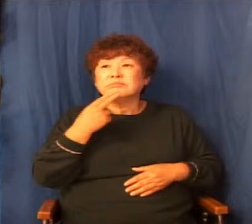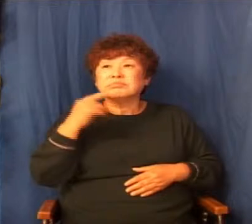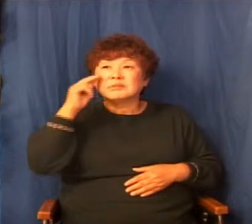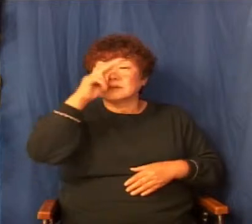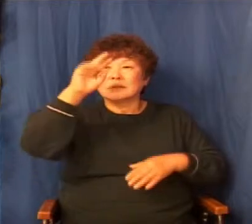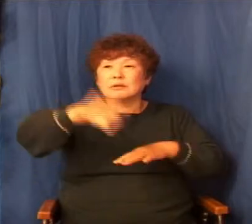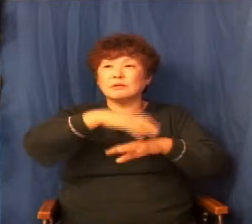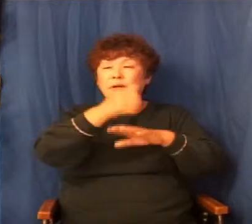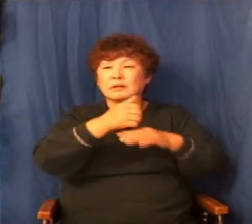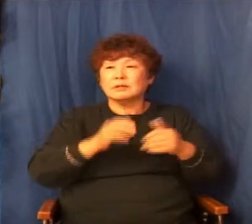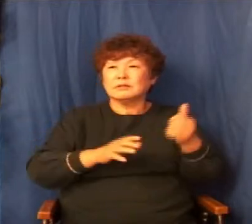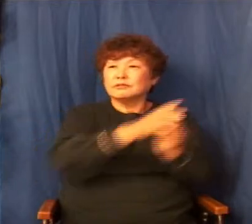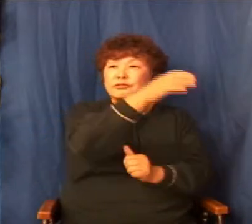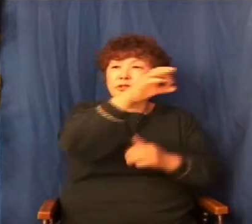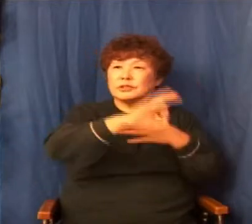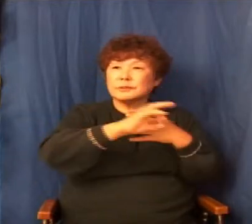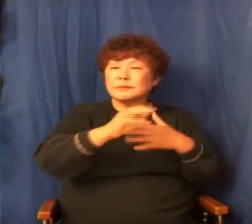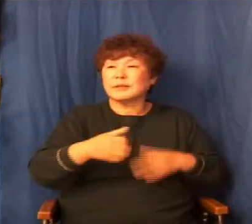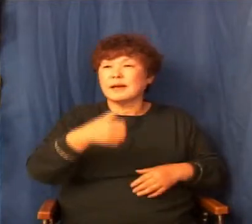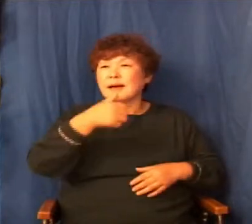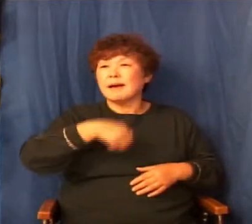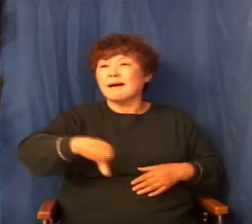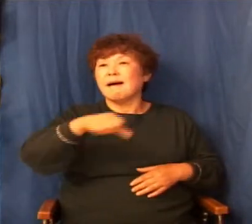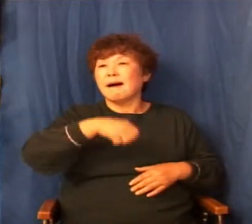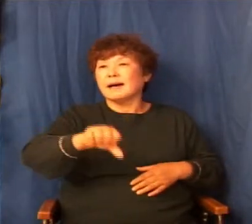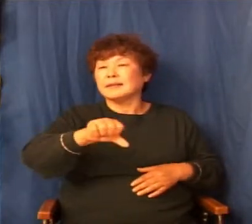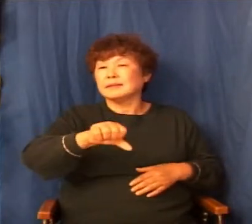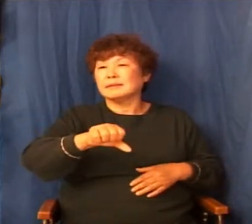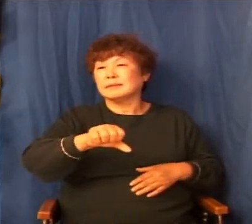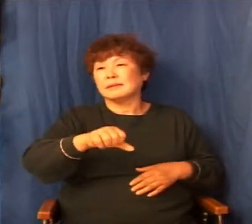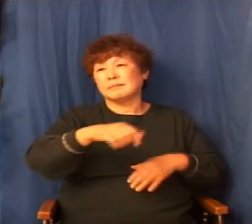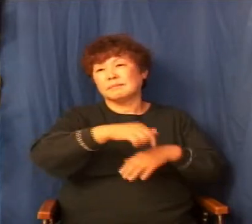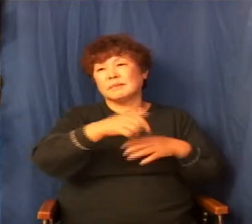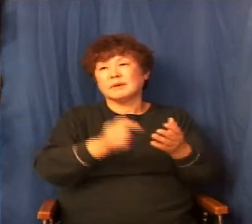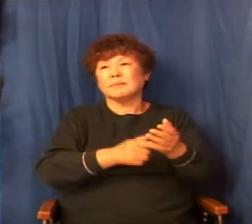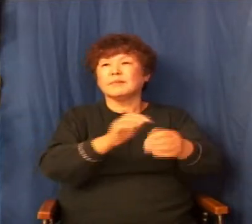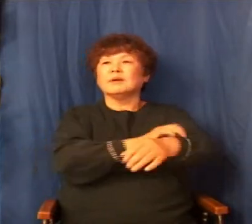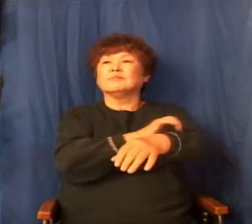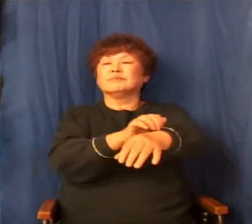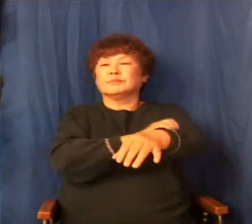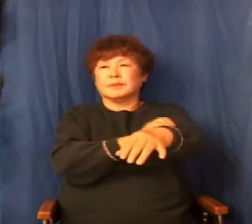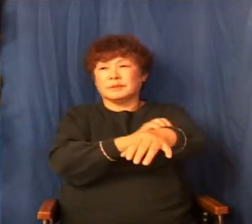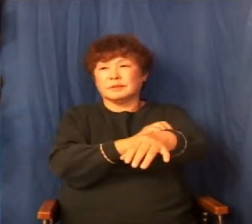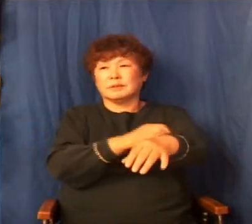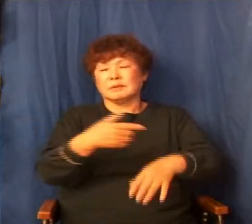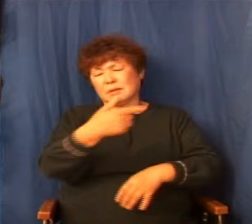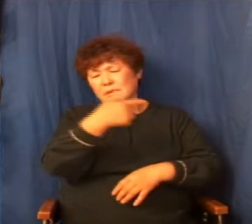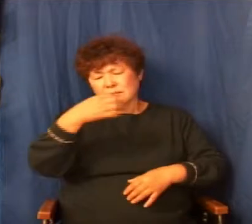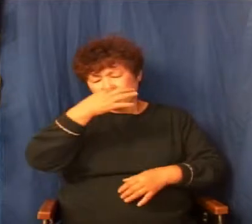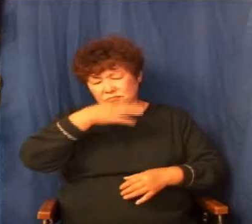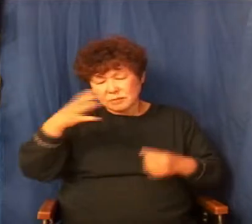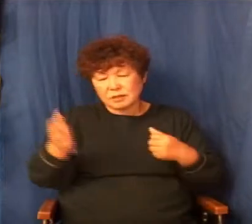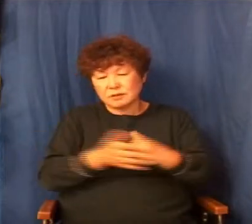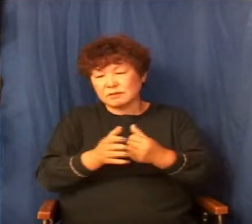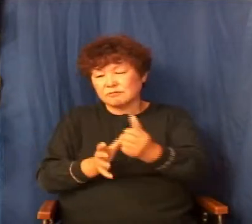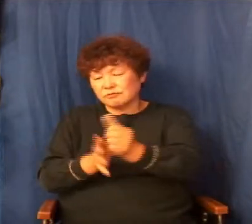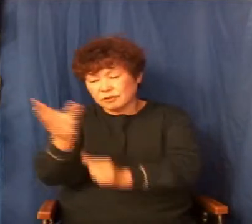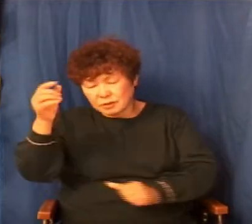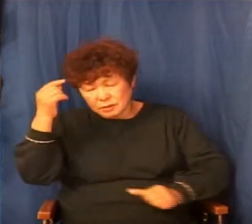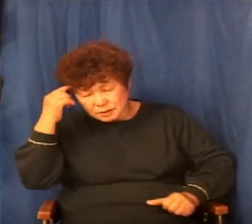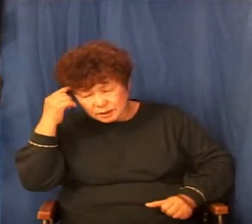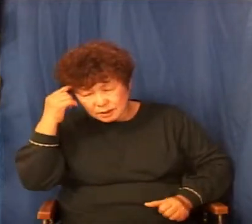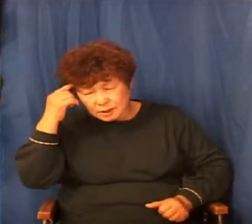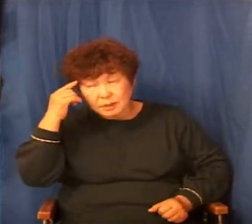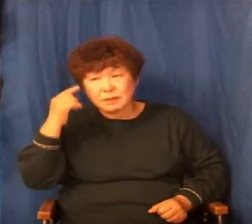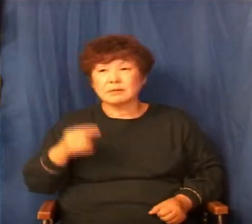마음이 그렇게 좋지는 않았어요. 이해는 할 겁니다. 그래. 얼마나 힘들었으면 그랬겠느냐. 그래도